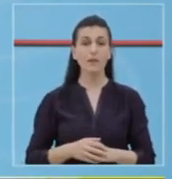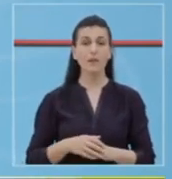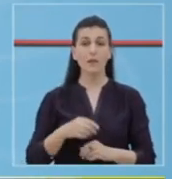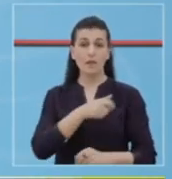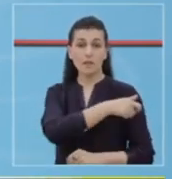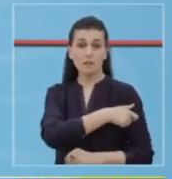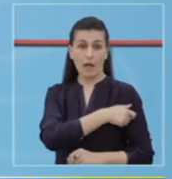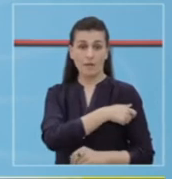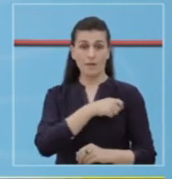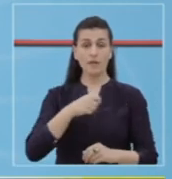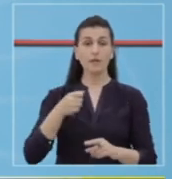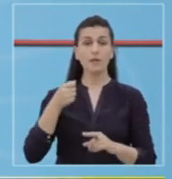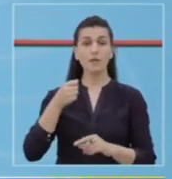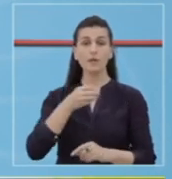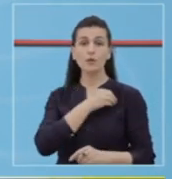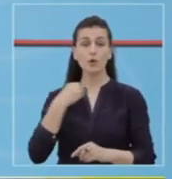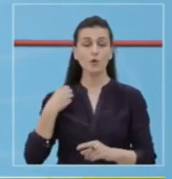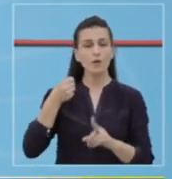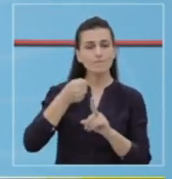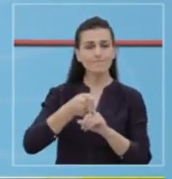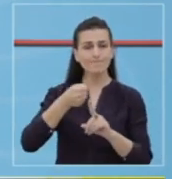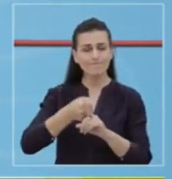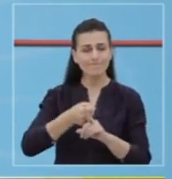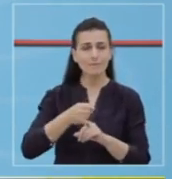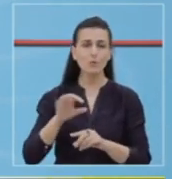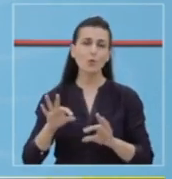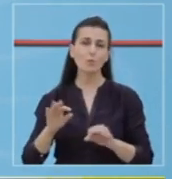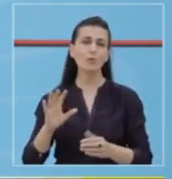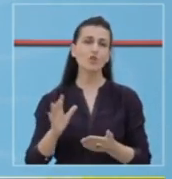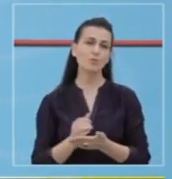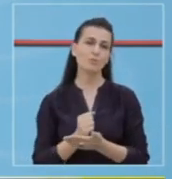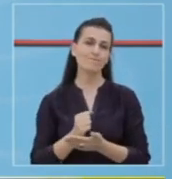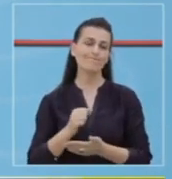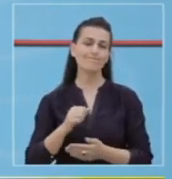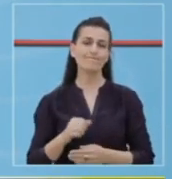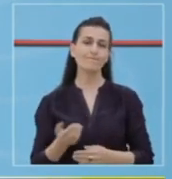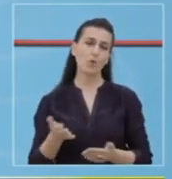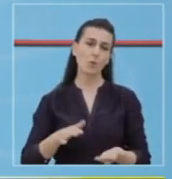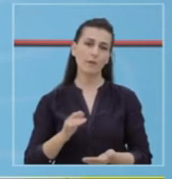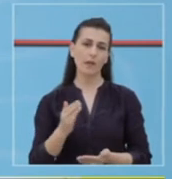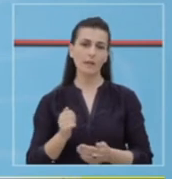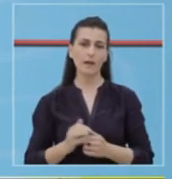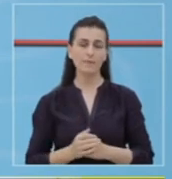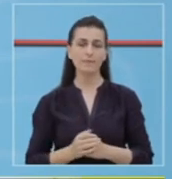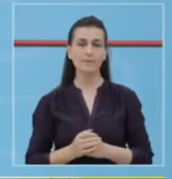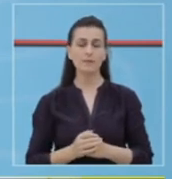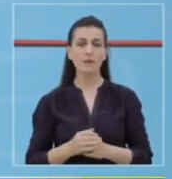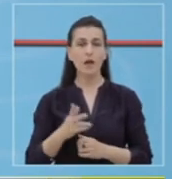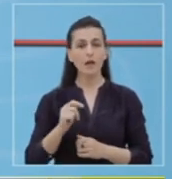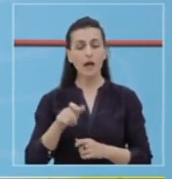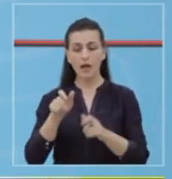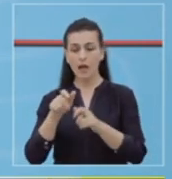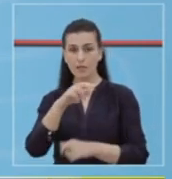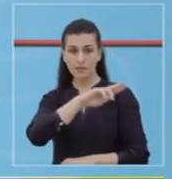një asistencë të stafit mjekësor në terapii intensive, 59 vjeqari nuk ka mundur të mbjetoj. Vion të ketë